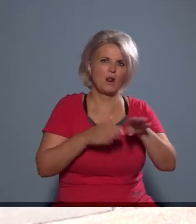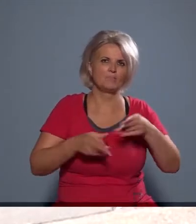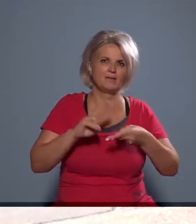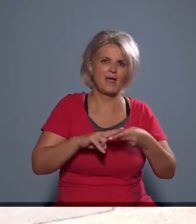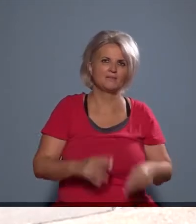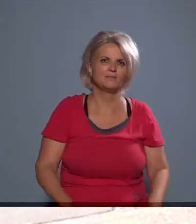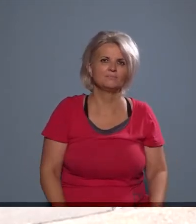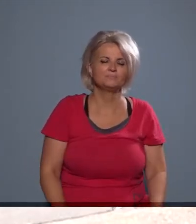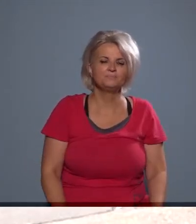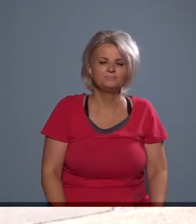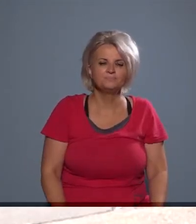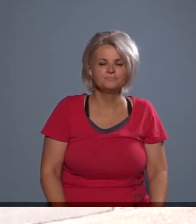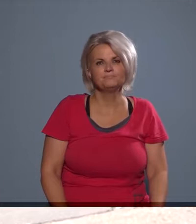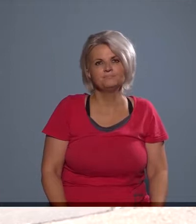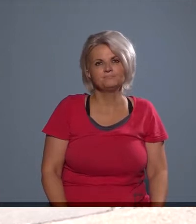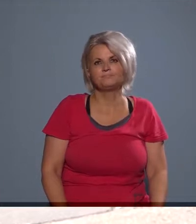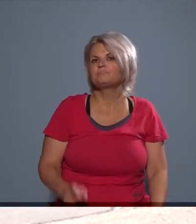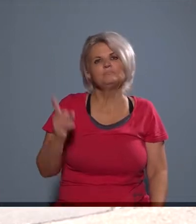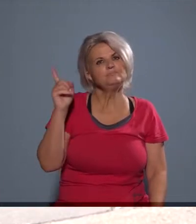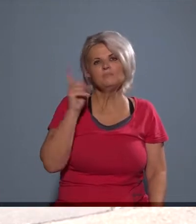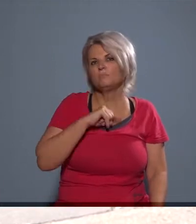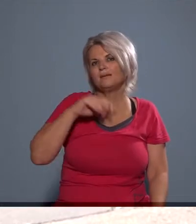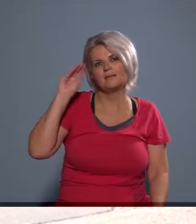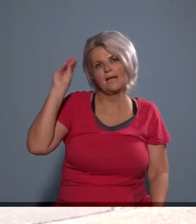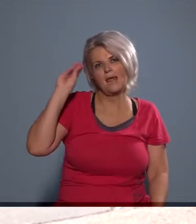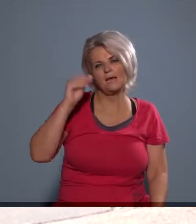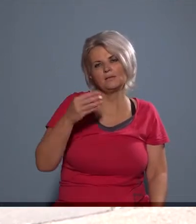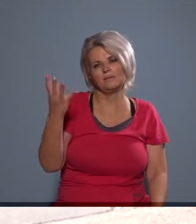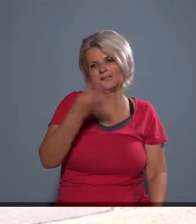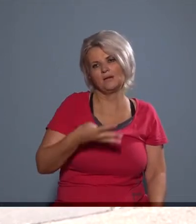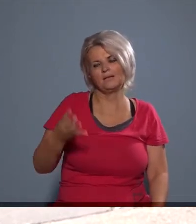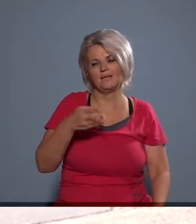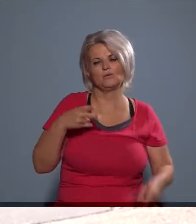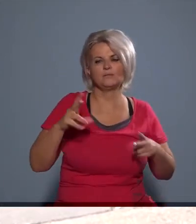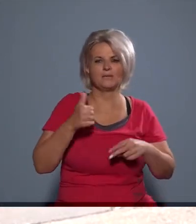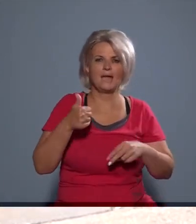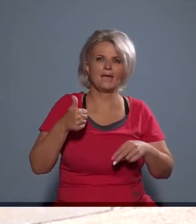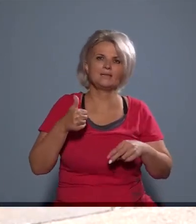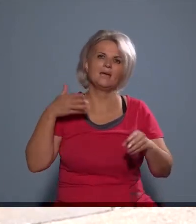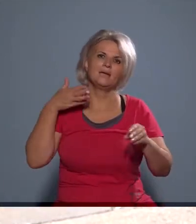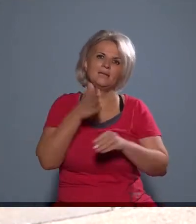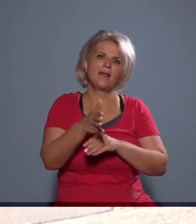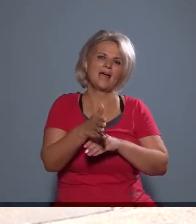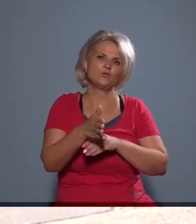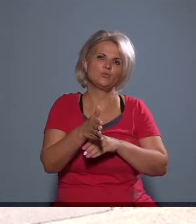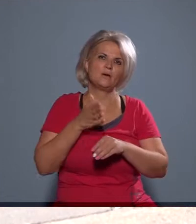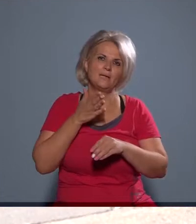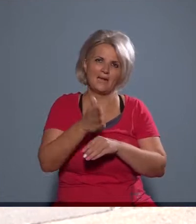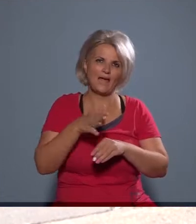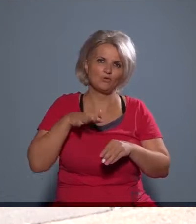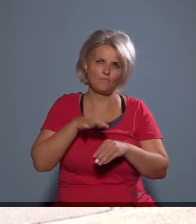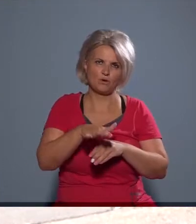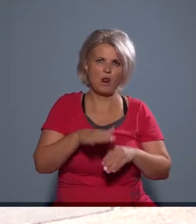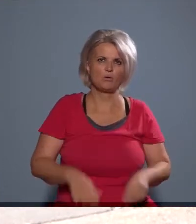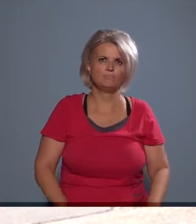forgalmi rend. Gyakorlatilag leegyszerűsítve azt jelenti, hogy mind a négy utcában egy irányú forgalom vezetésére került